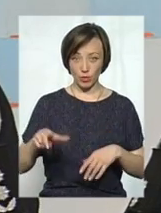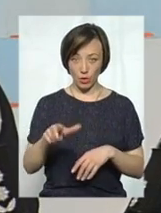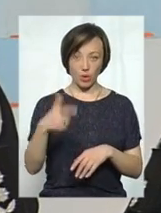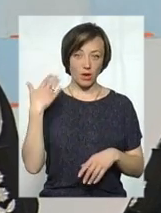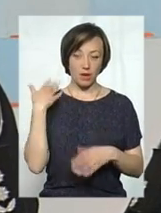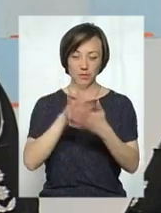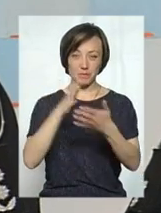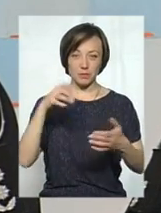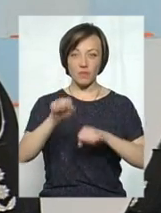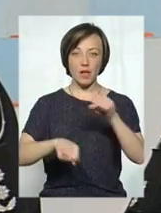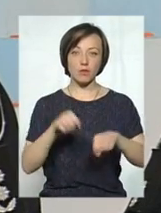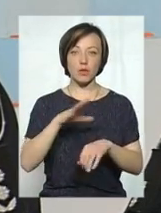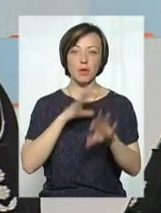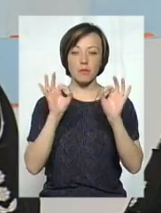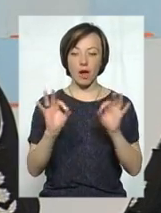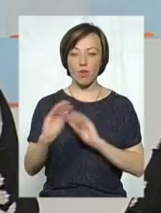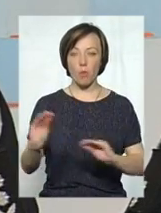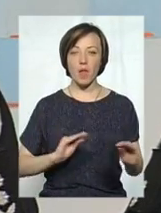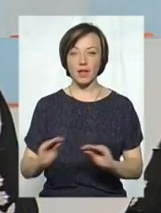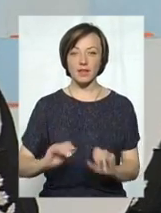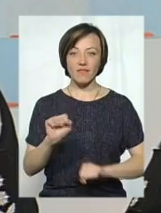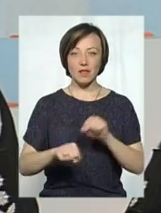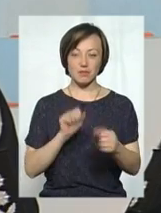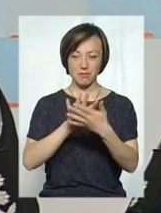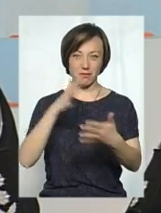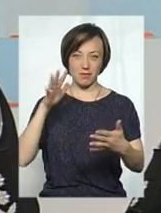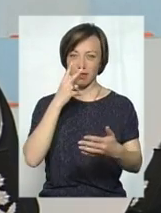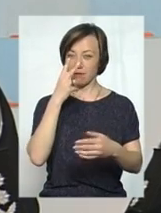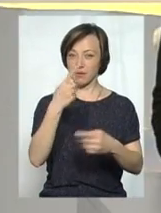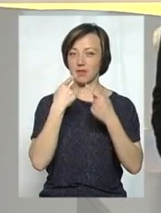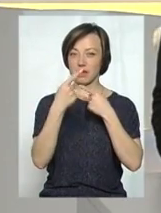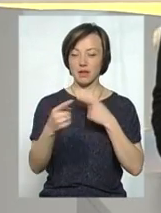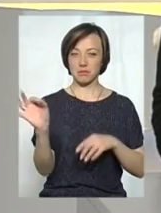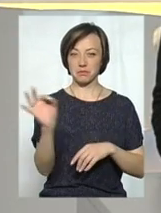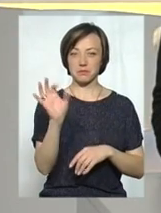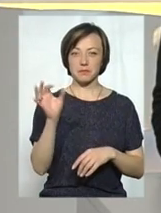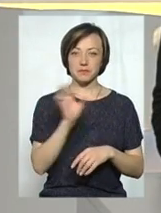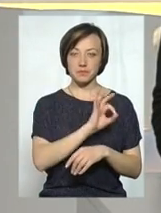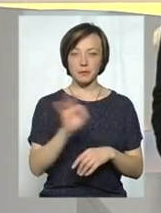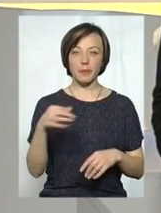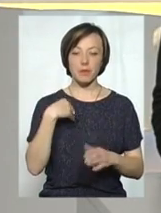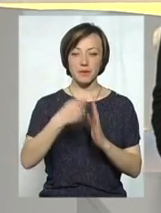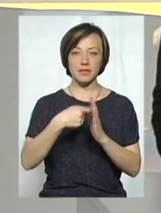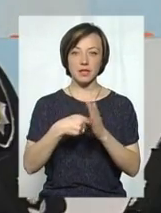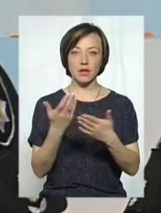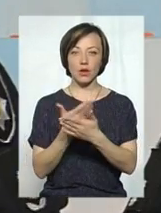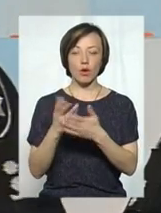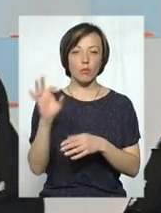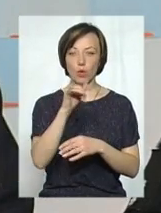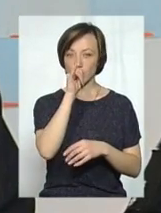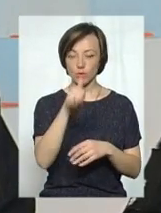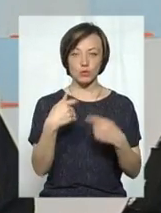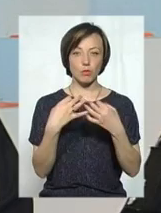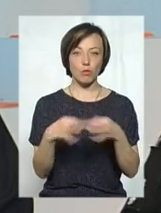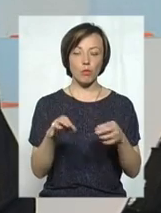само велосипеди, щоб були правильно обладнані велосипеди. Ну і, звичайно, ми відзняли цілий відеоролик про недопущення